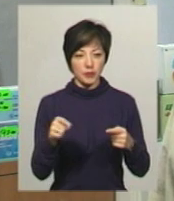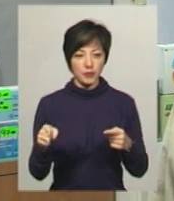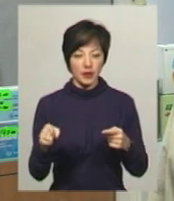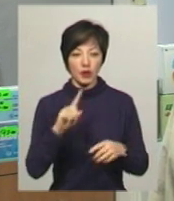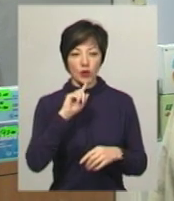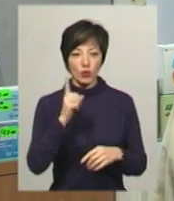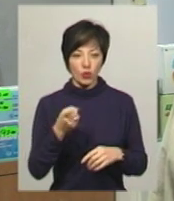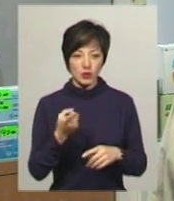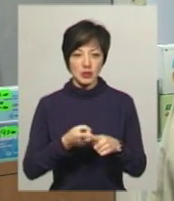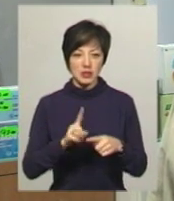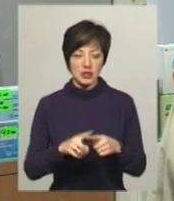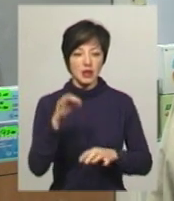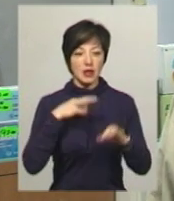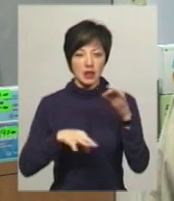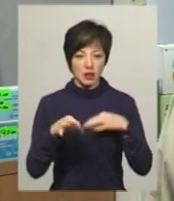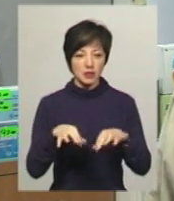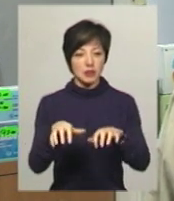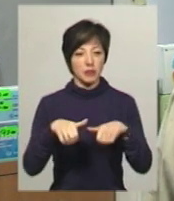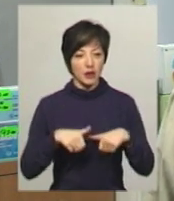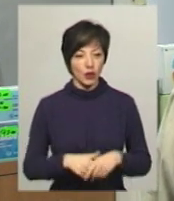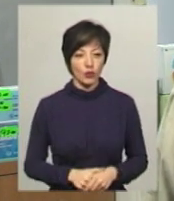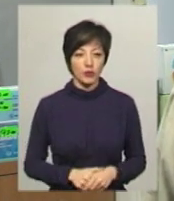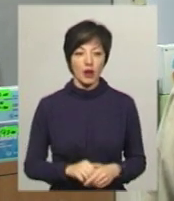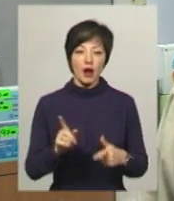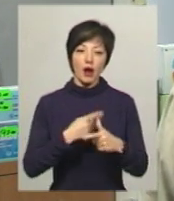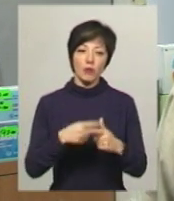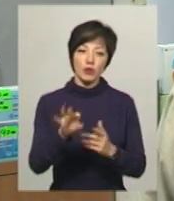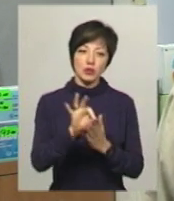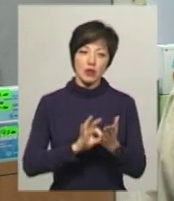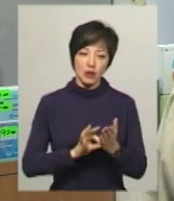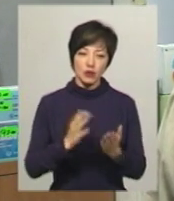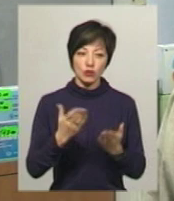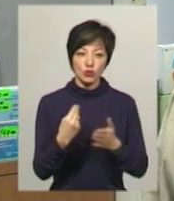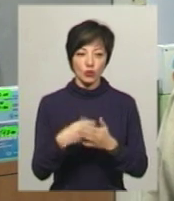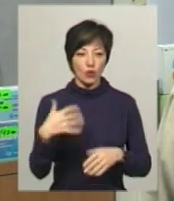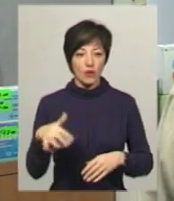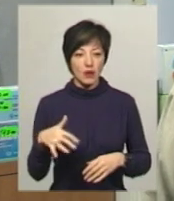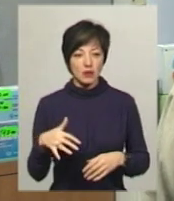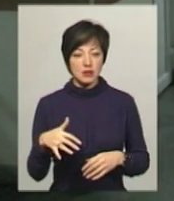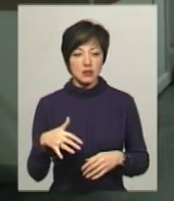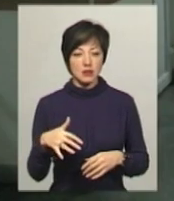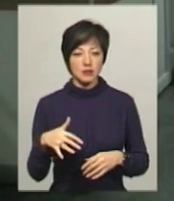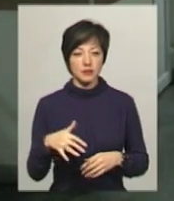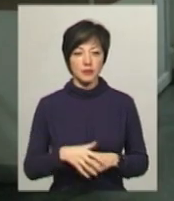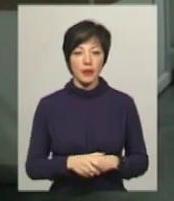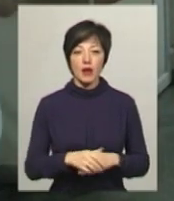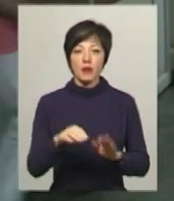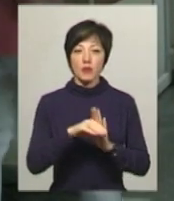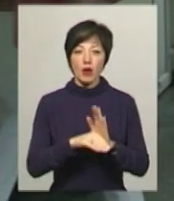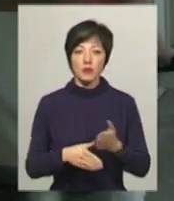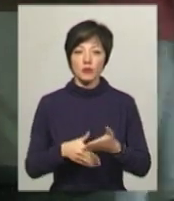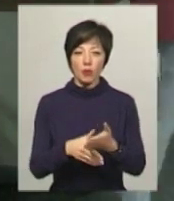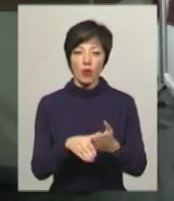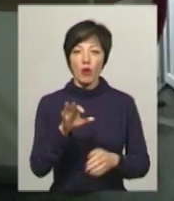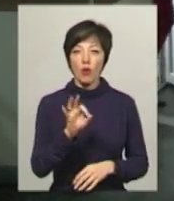року ці ліки забираю. Або одразу забираю, якщо дорога вартість. Програму допомоги